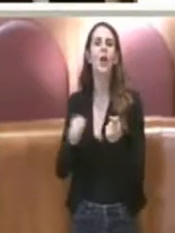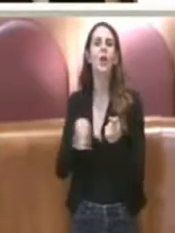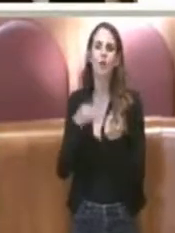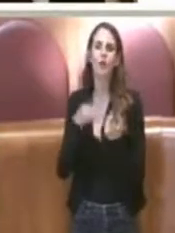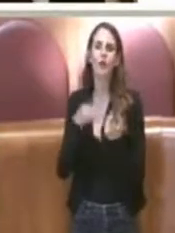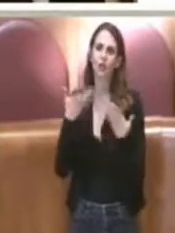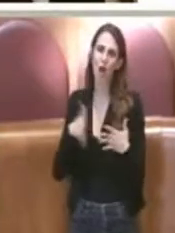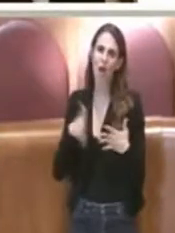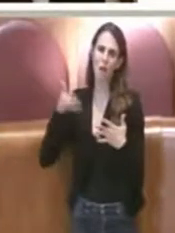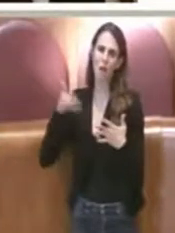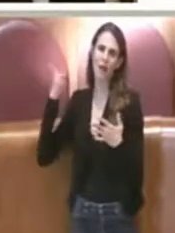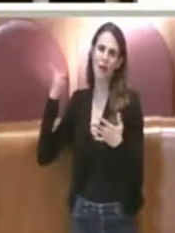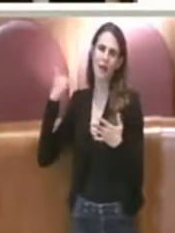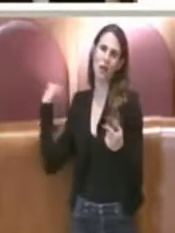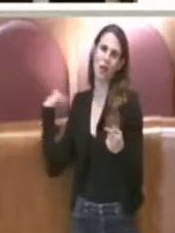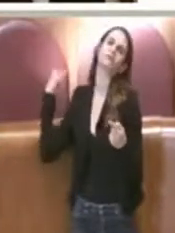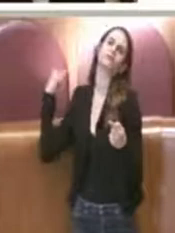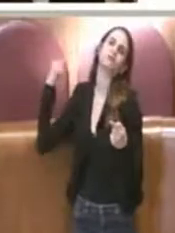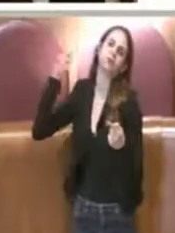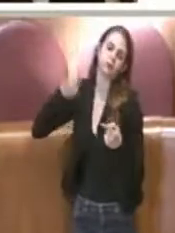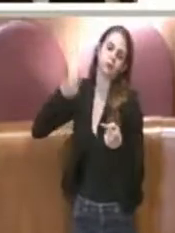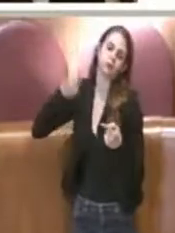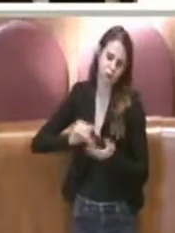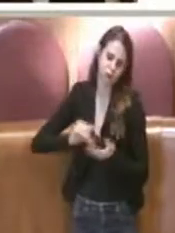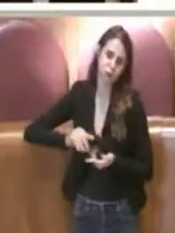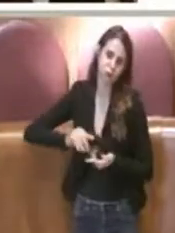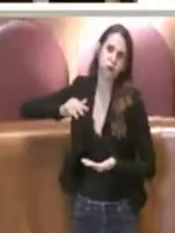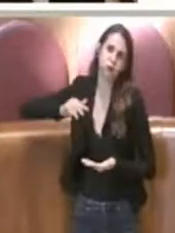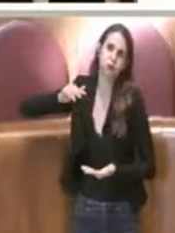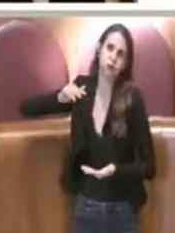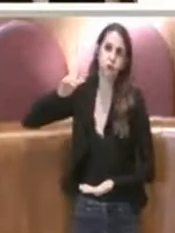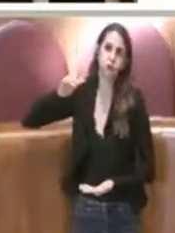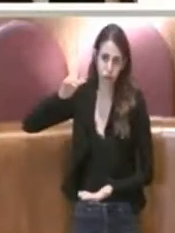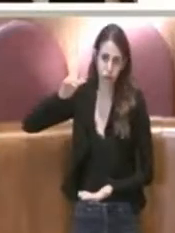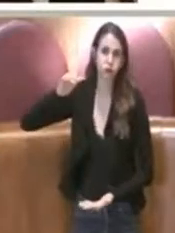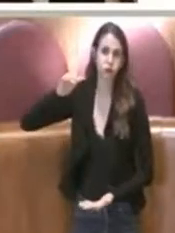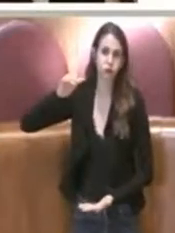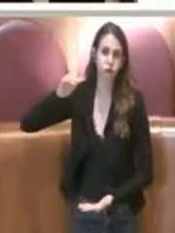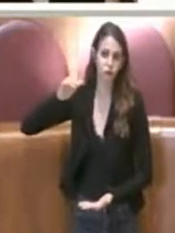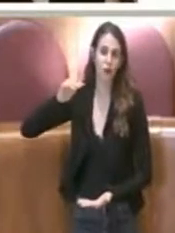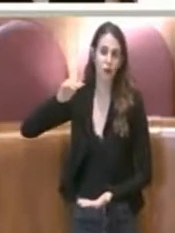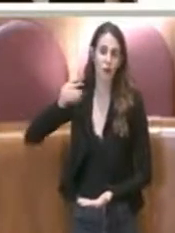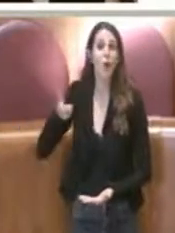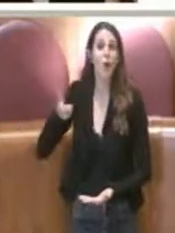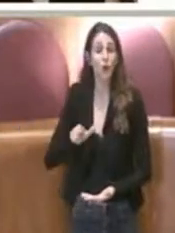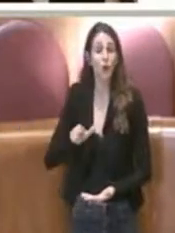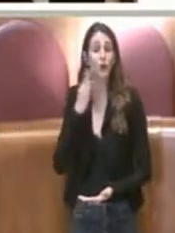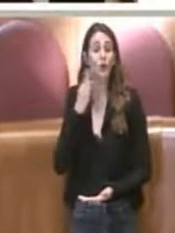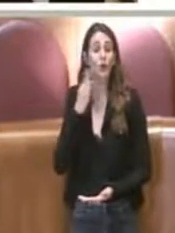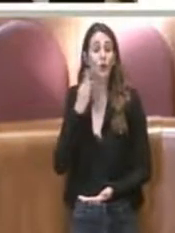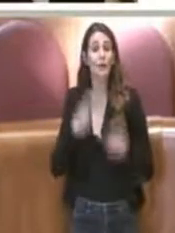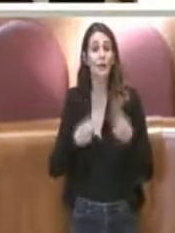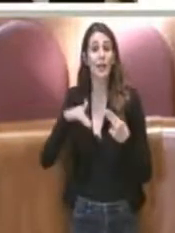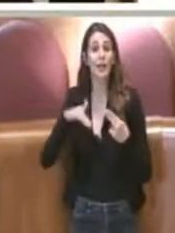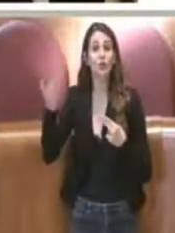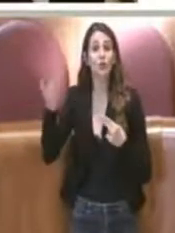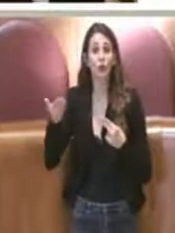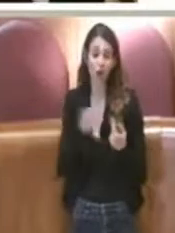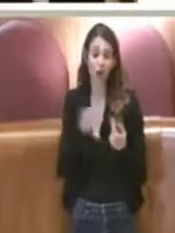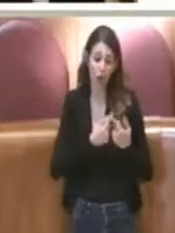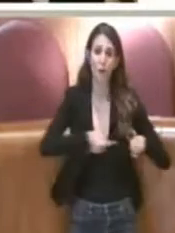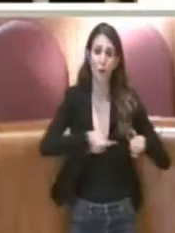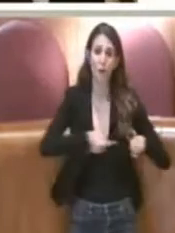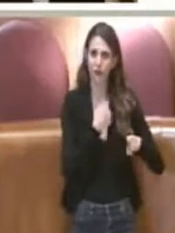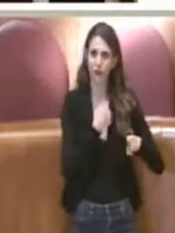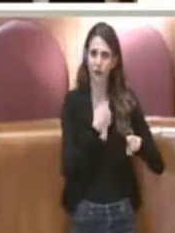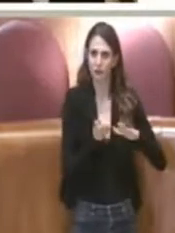maggioranza dei debiti fuori bilancio che sono passati prima nella Commissione che presiedo e poi in